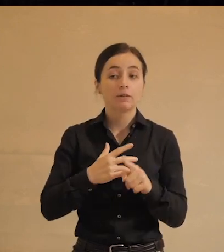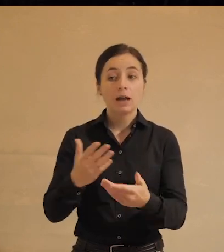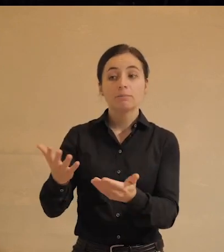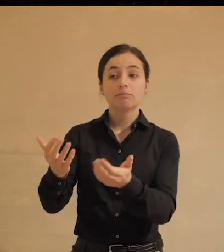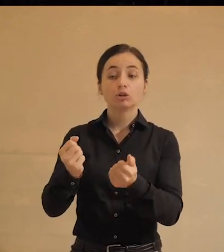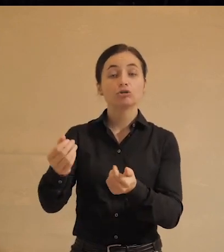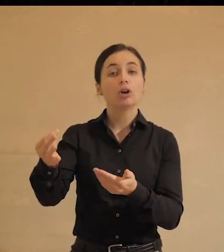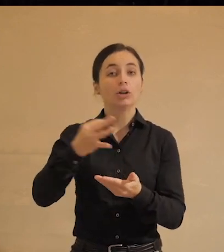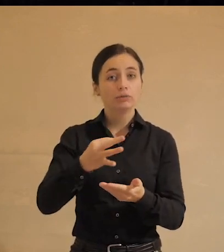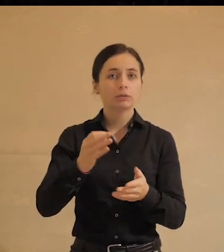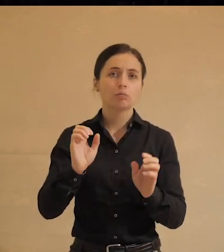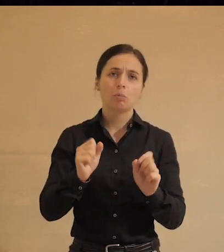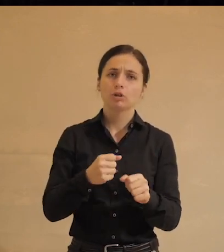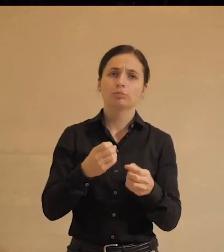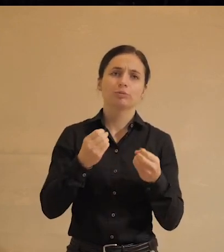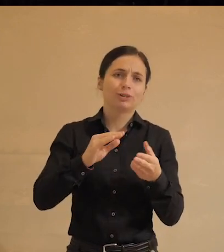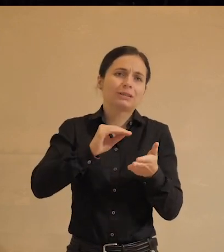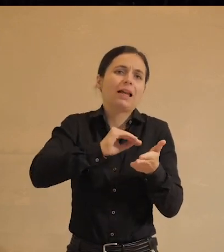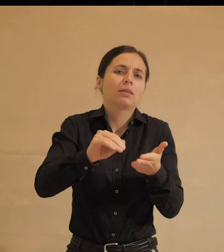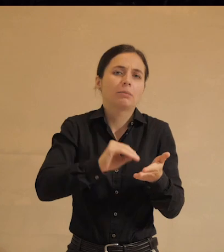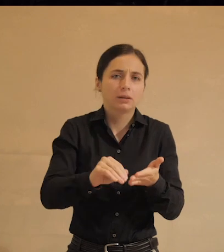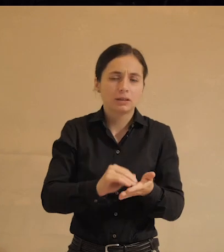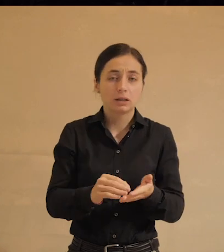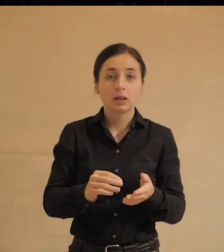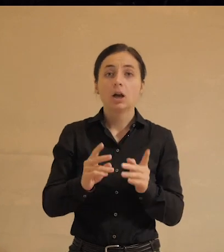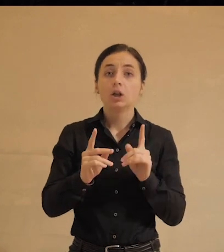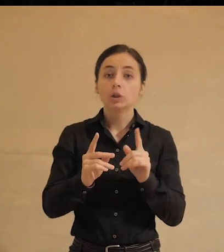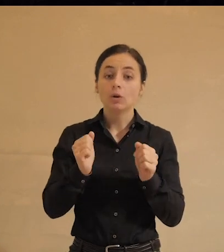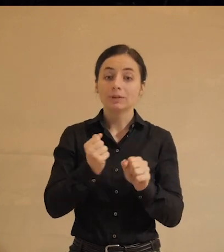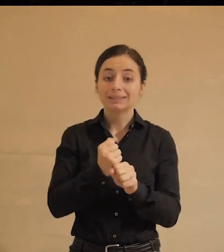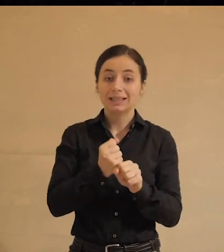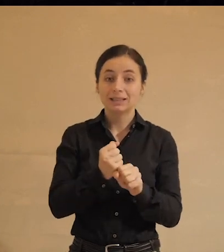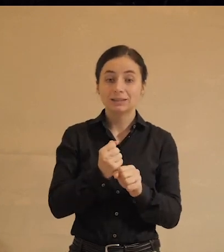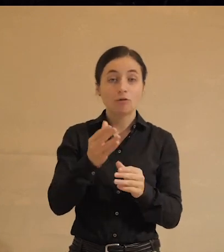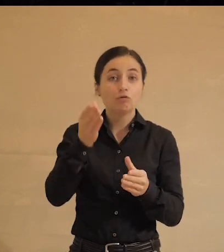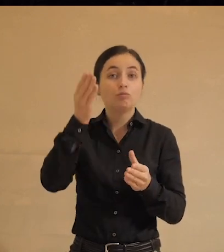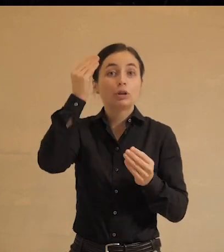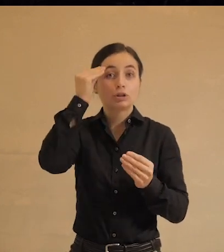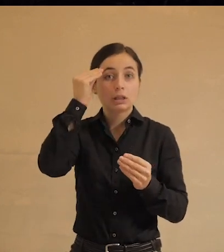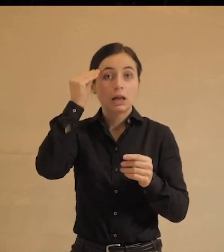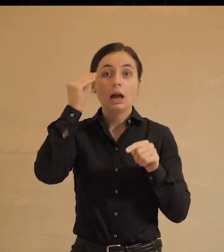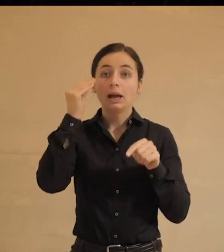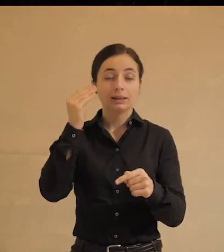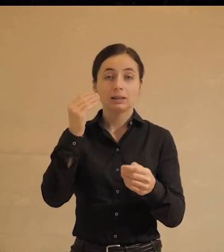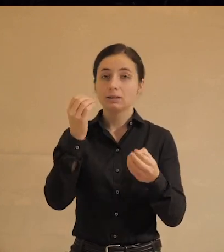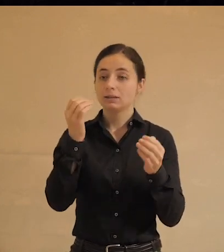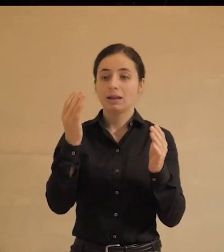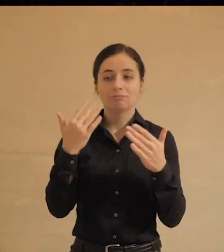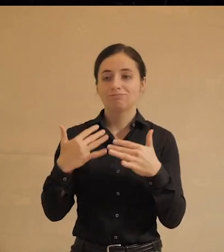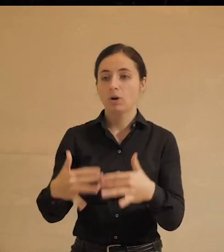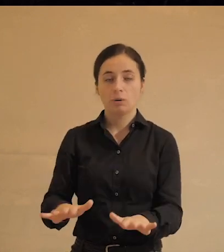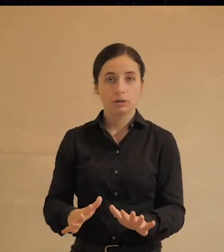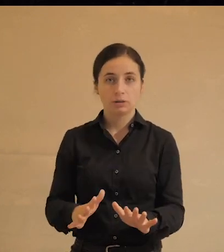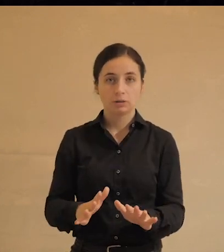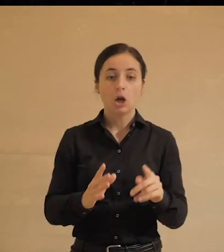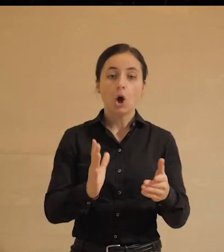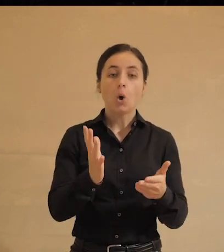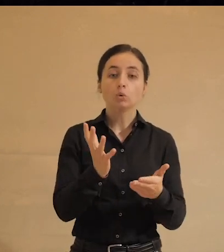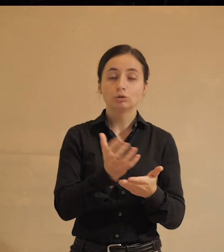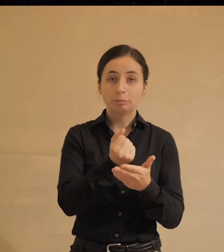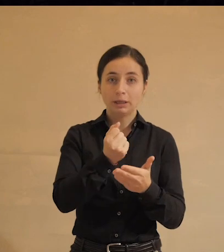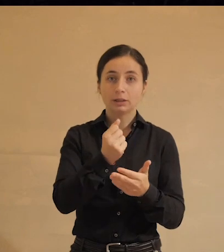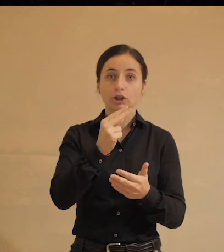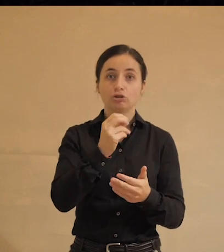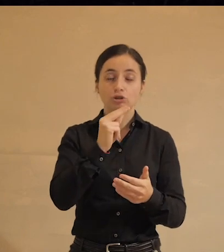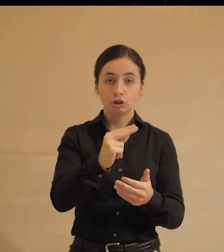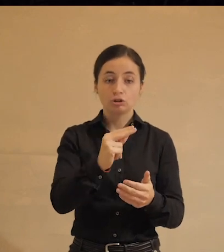ответ, может быть, это будет какая-то отписка, но вы произведете впечатление. Все, что вы сделали, оно не канет в лету. В разделе успехи на платформе